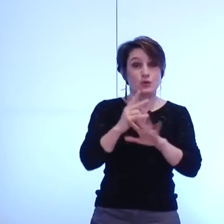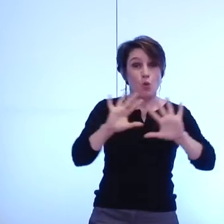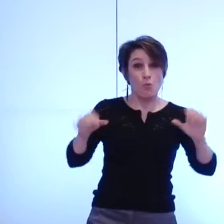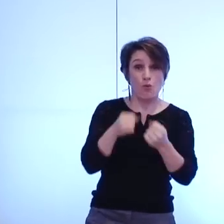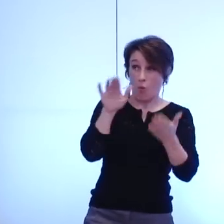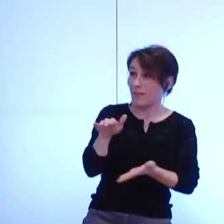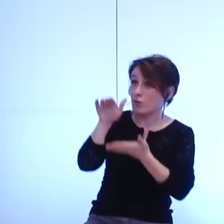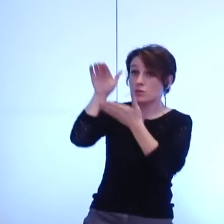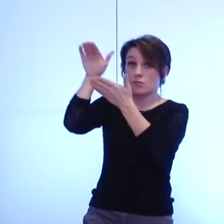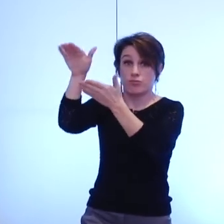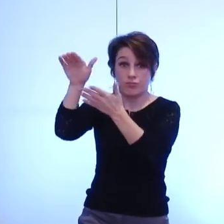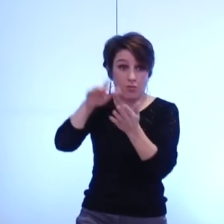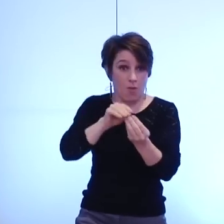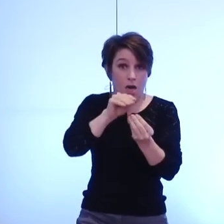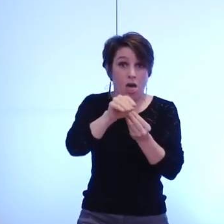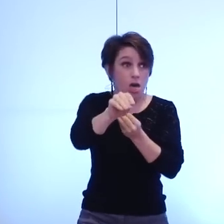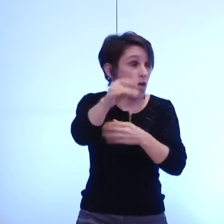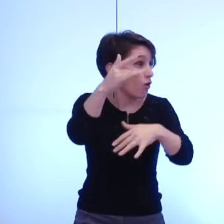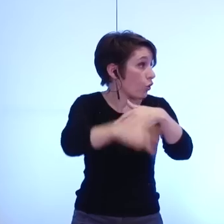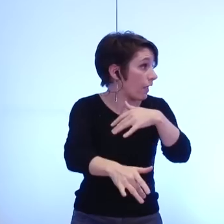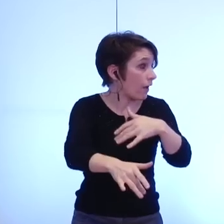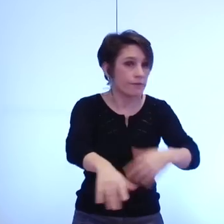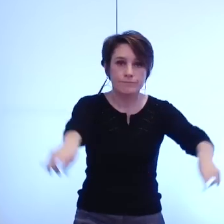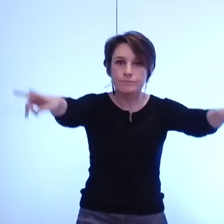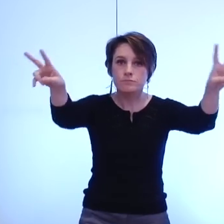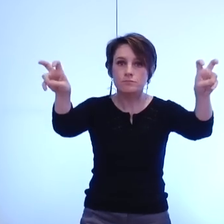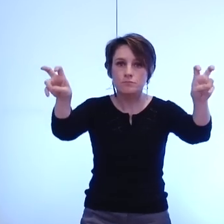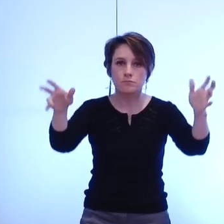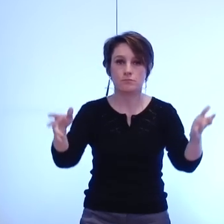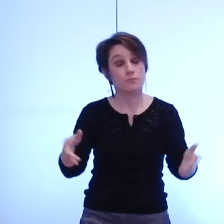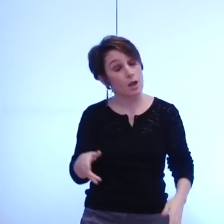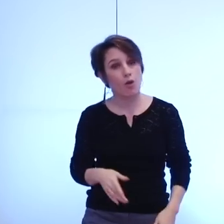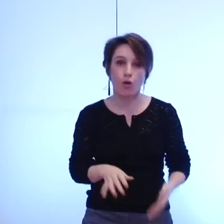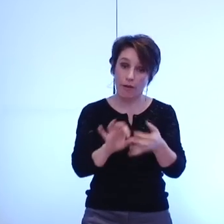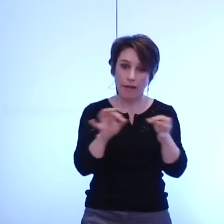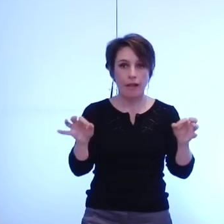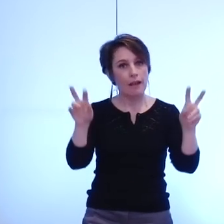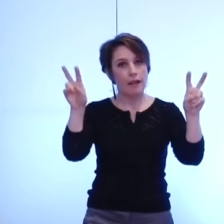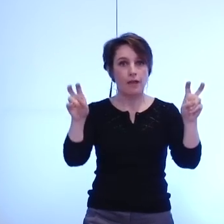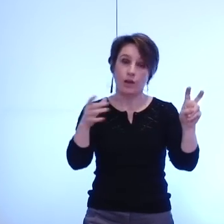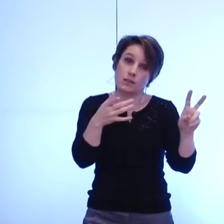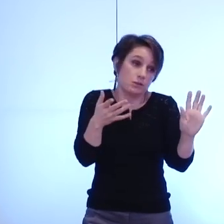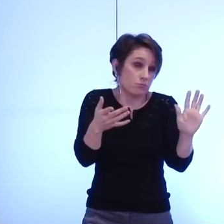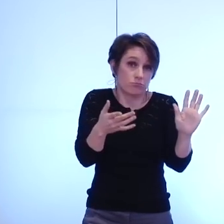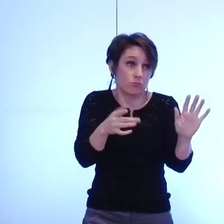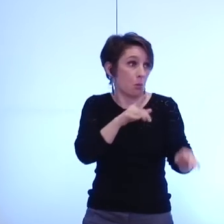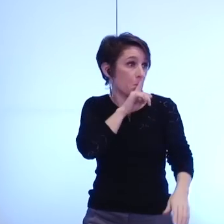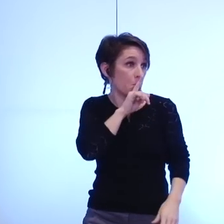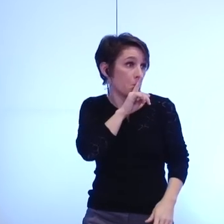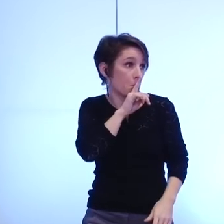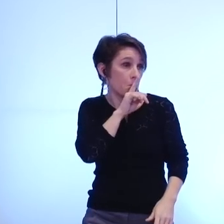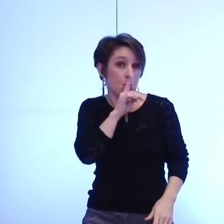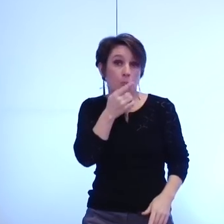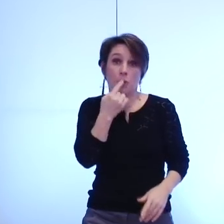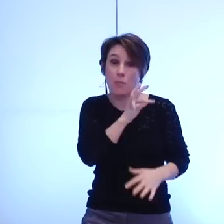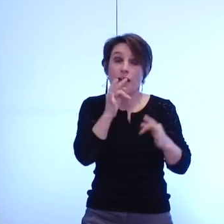prévue alors cette formulation a l'avantage de dédouaner la majorité municipale pour le débat qui